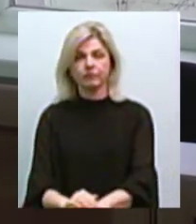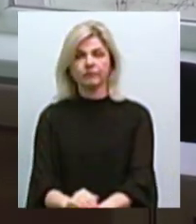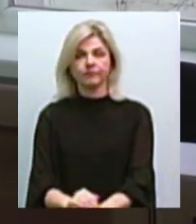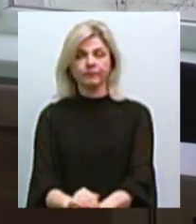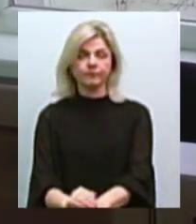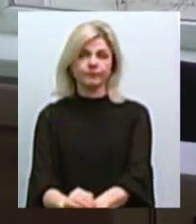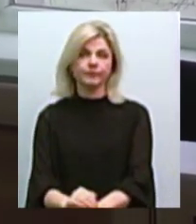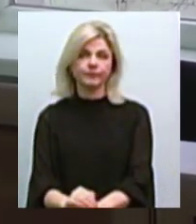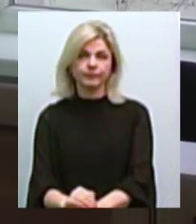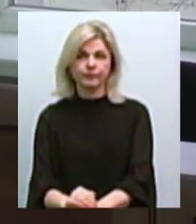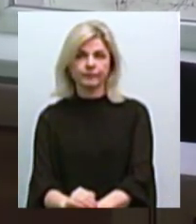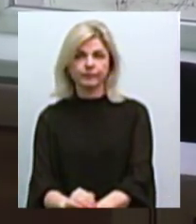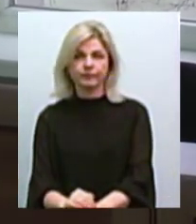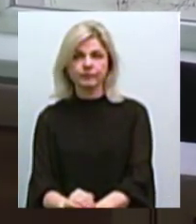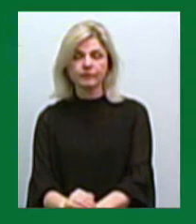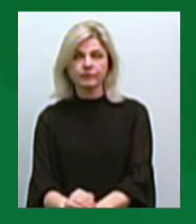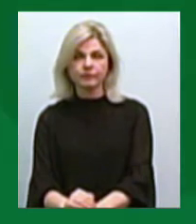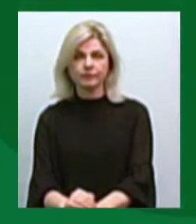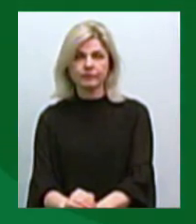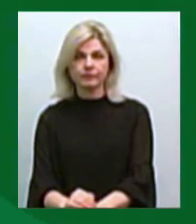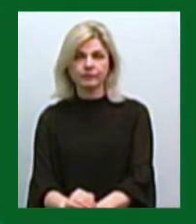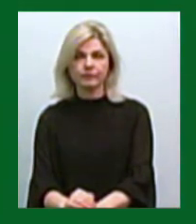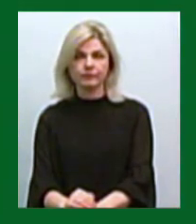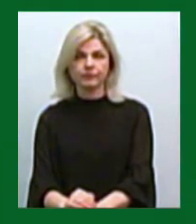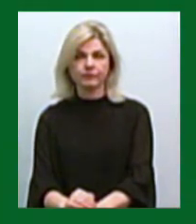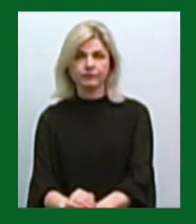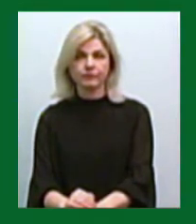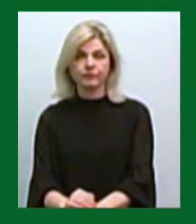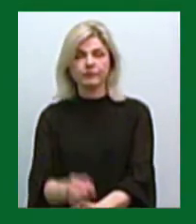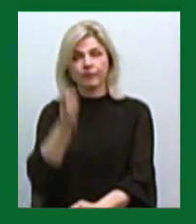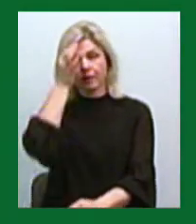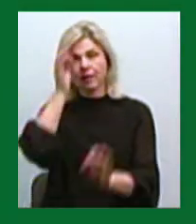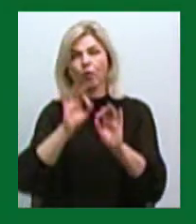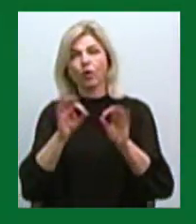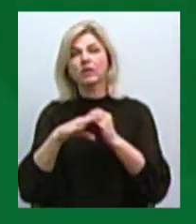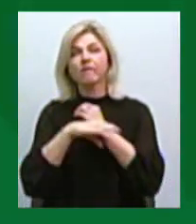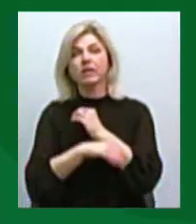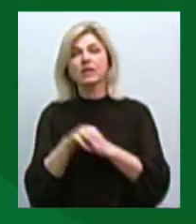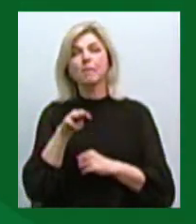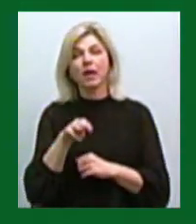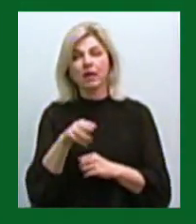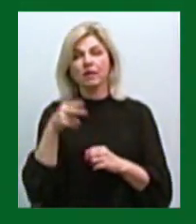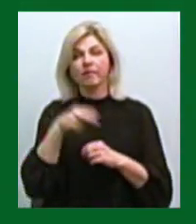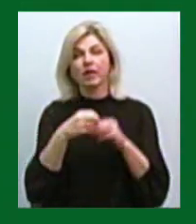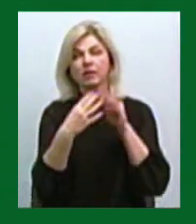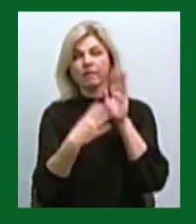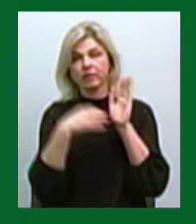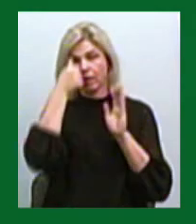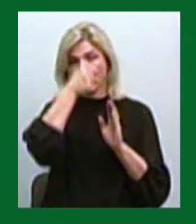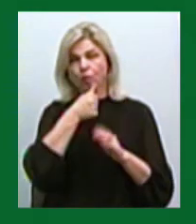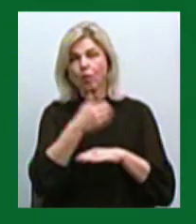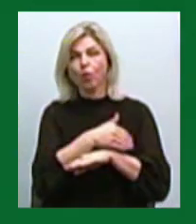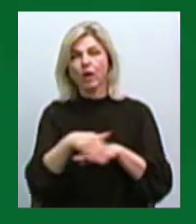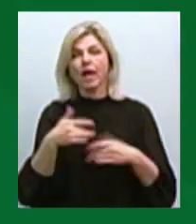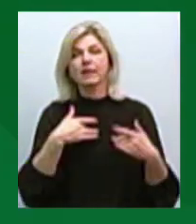Сергій Куропятник, новини на Суспільному, Миколаїв. Нагадаємо, наприкінці березня 2019 року на вулиці